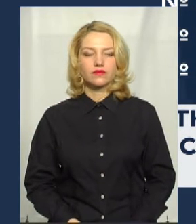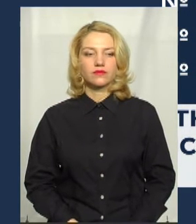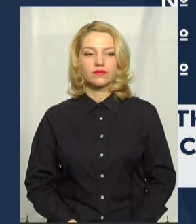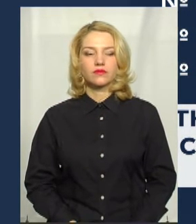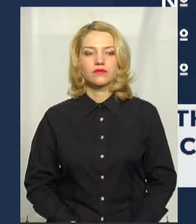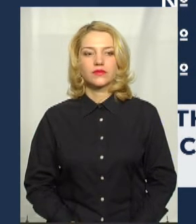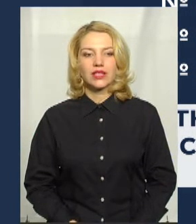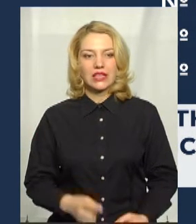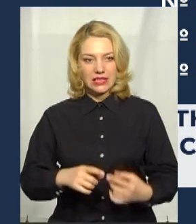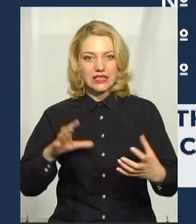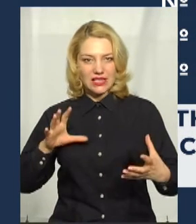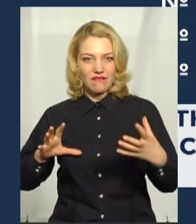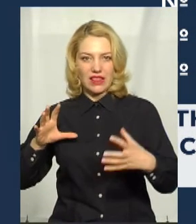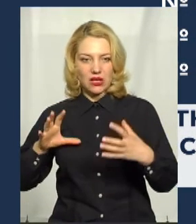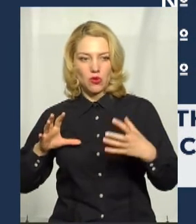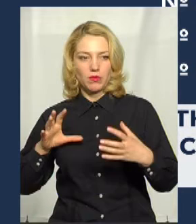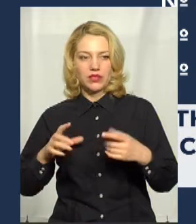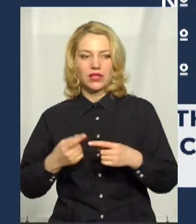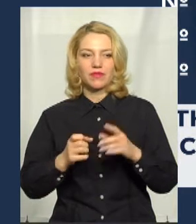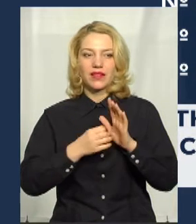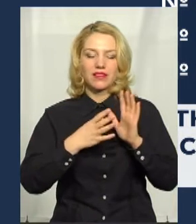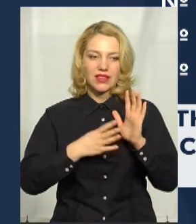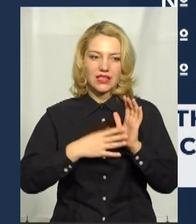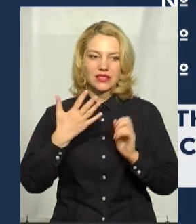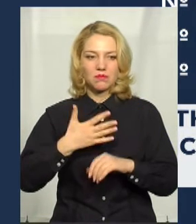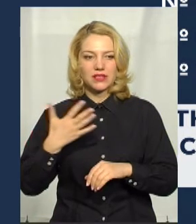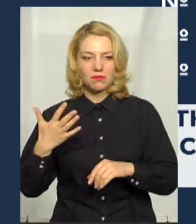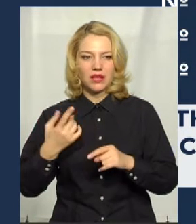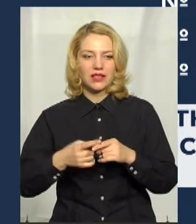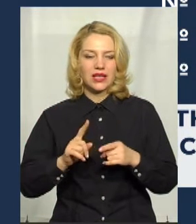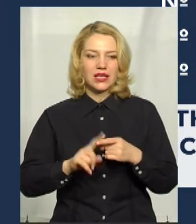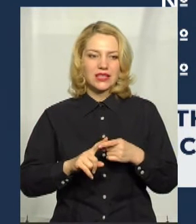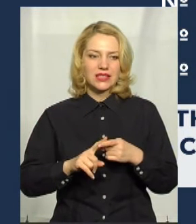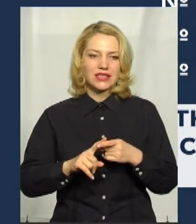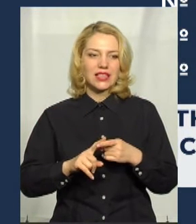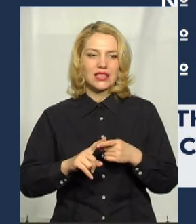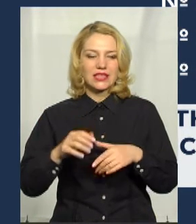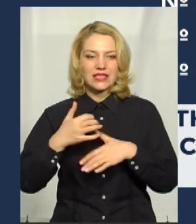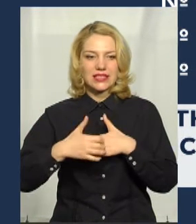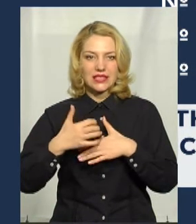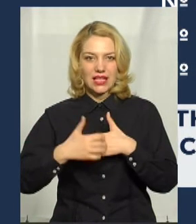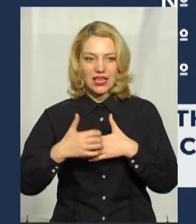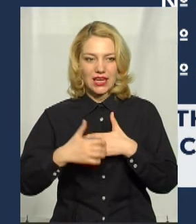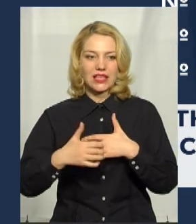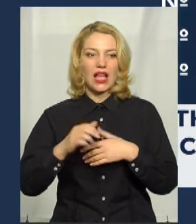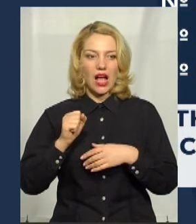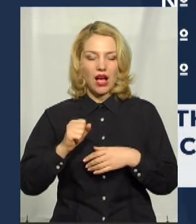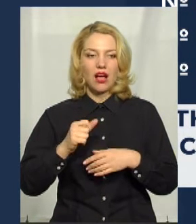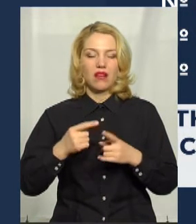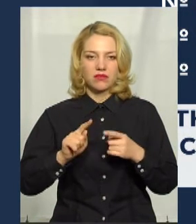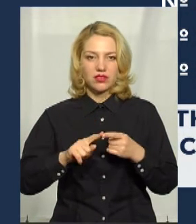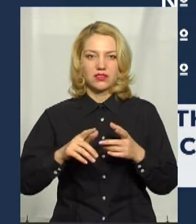Це великогабаритні, чи з якоїсь іншої причини? 19 і 55 – це середній клас, а ті